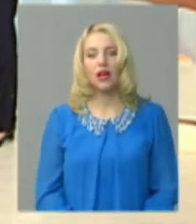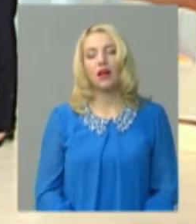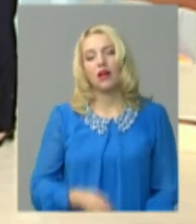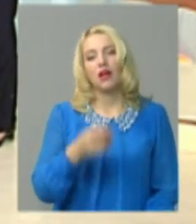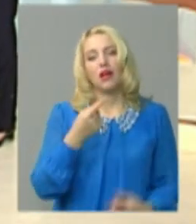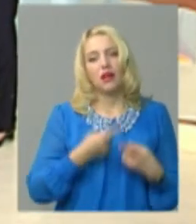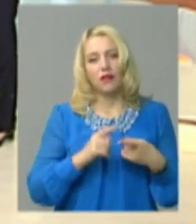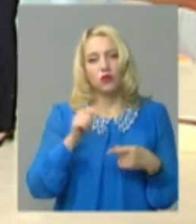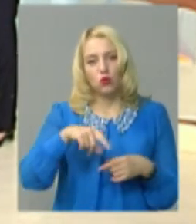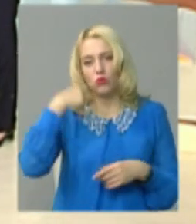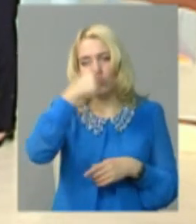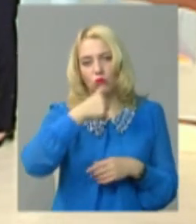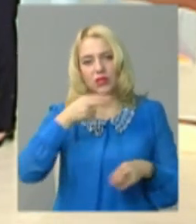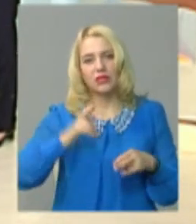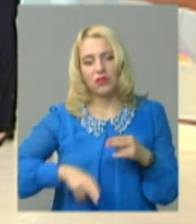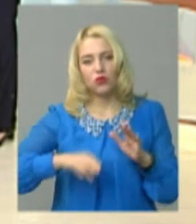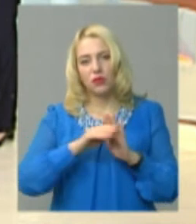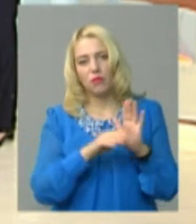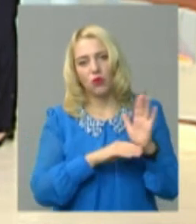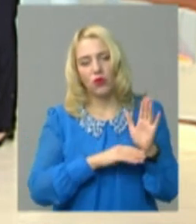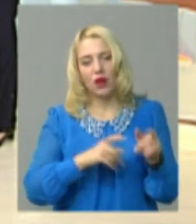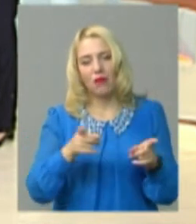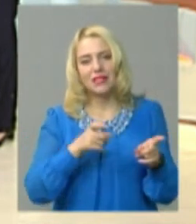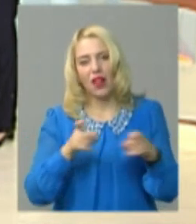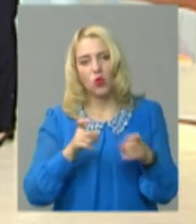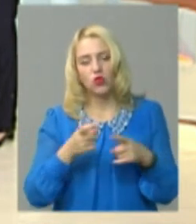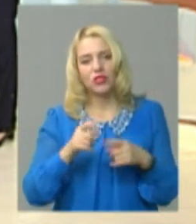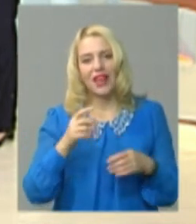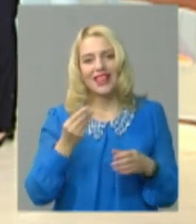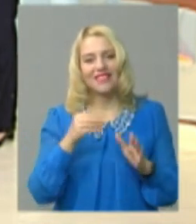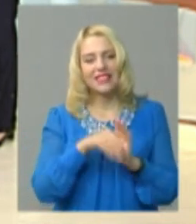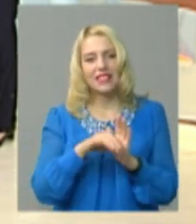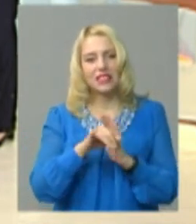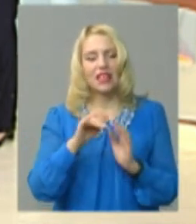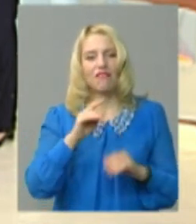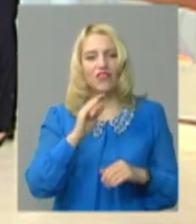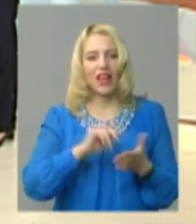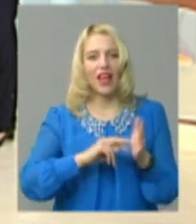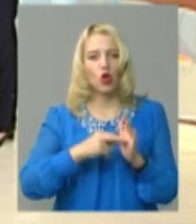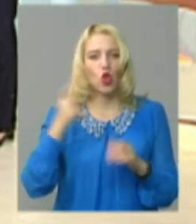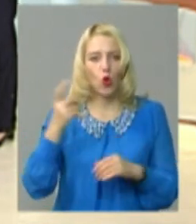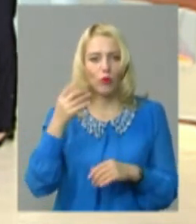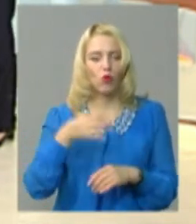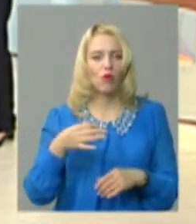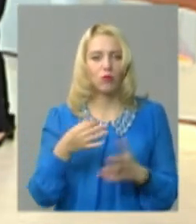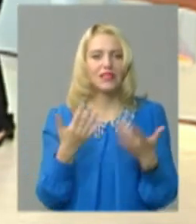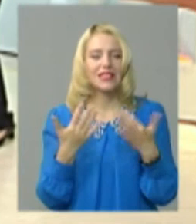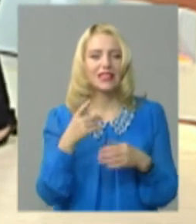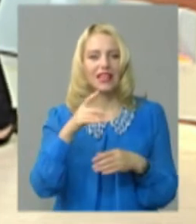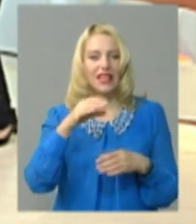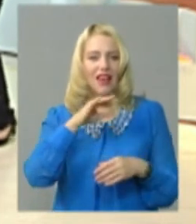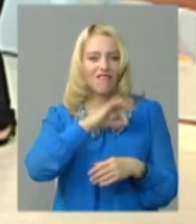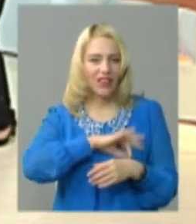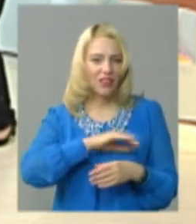у цьому році завершується програма залучення інвестицій в економіку області. Наскільки ефективною ви її